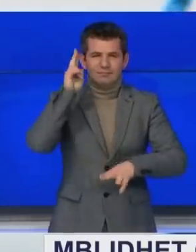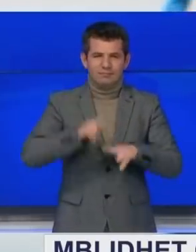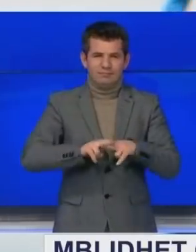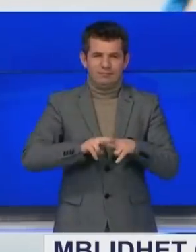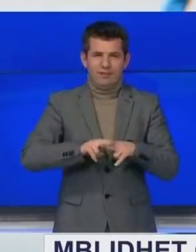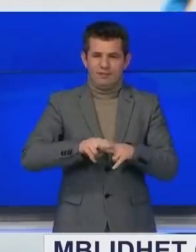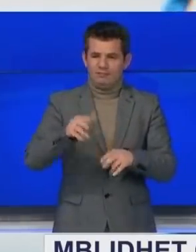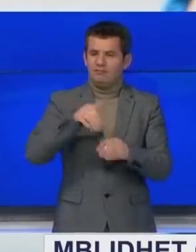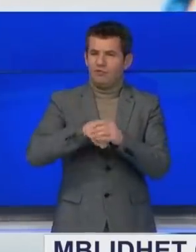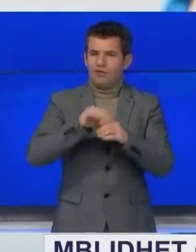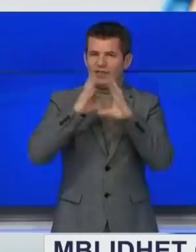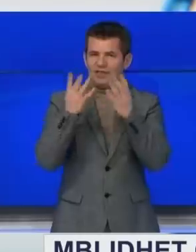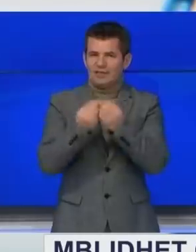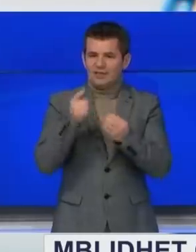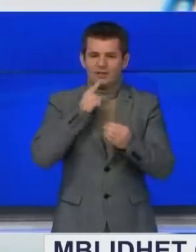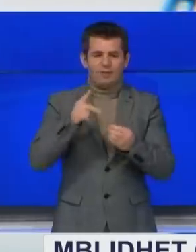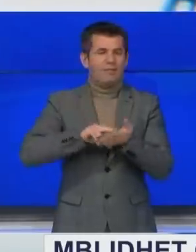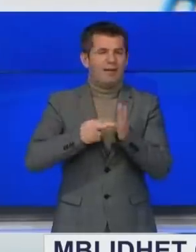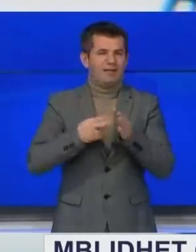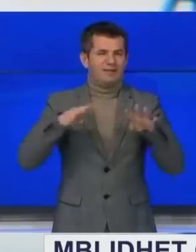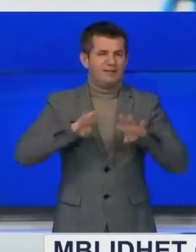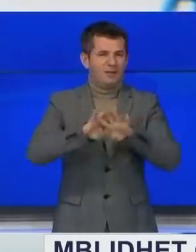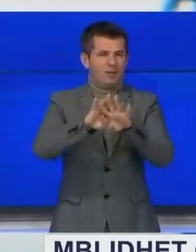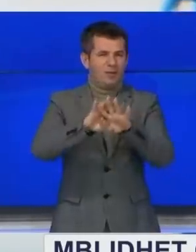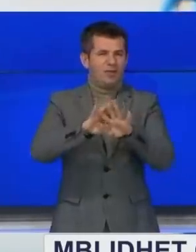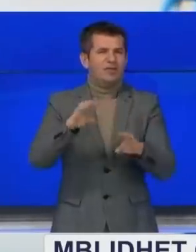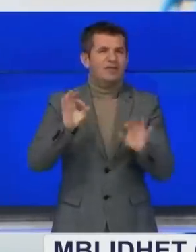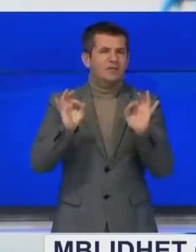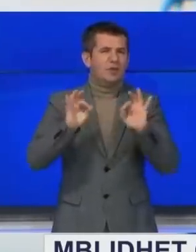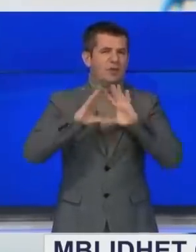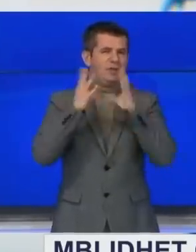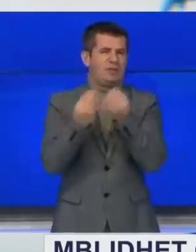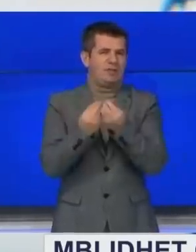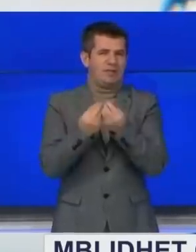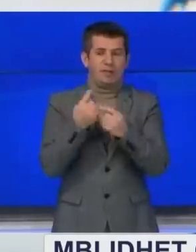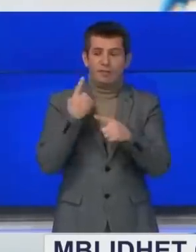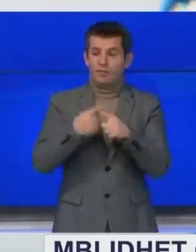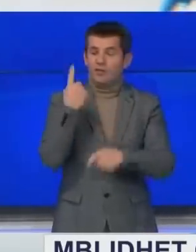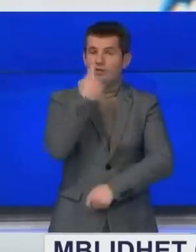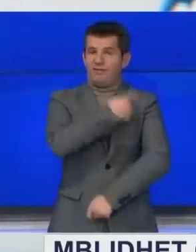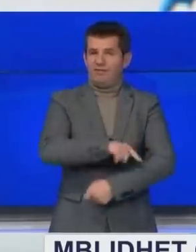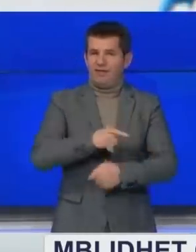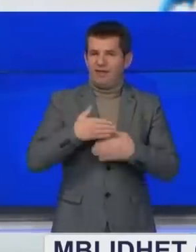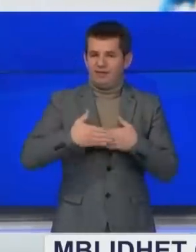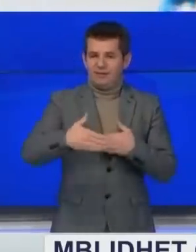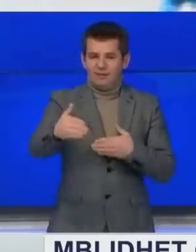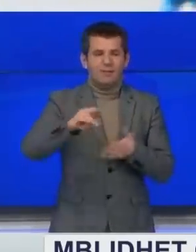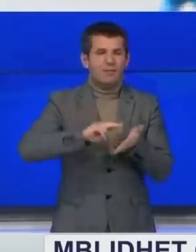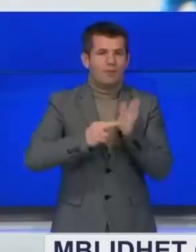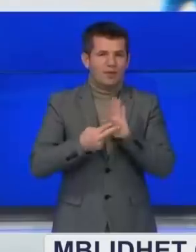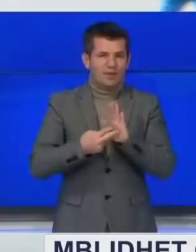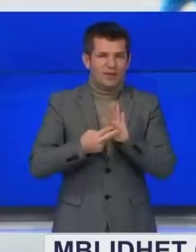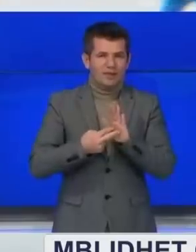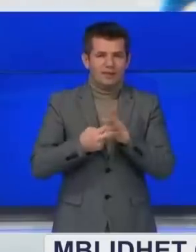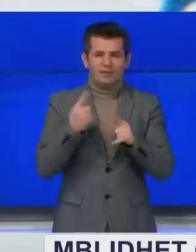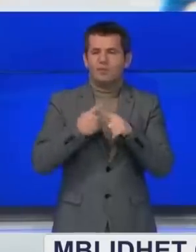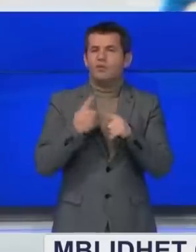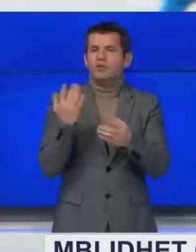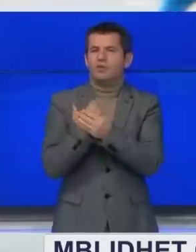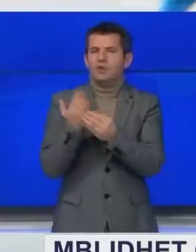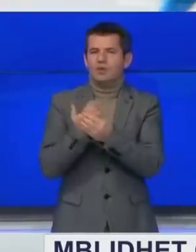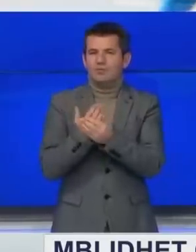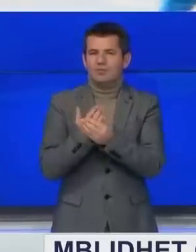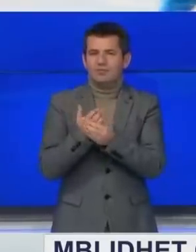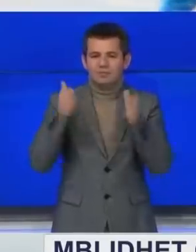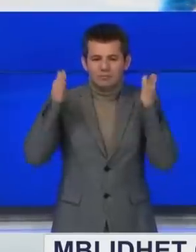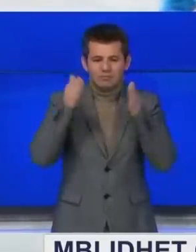vot unanime edhe strategjin e sigurisë të Kosovës, platformën vjetore të politikës të intelijensës, si dhe koncept dokumentin për